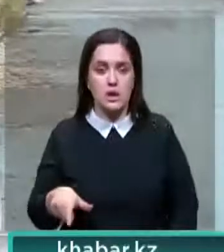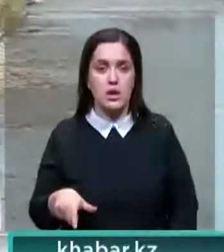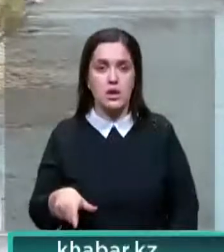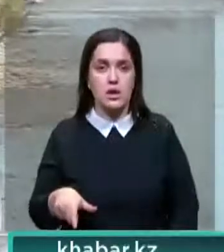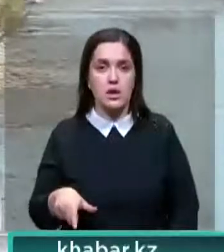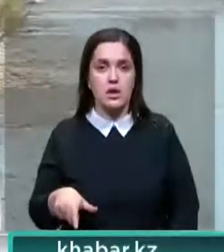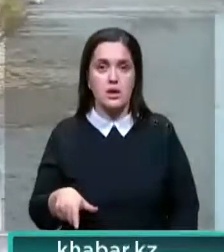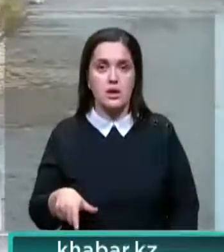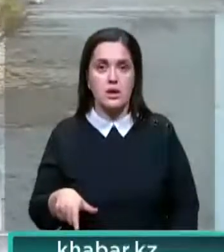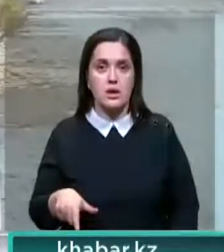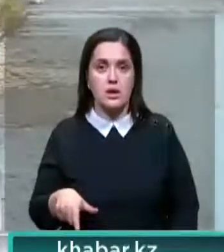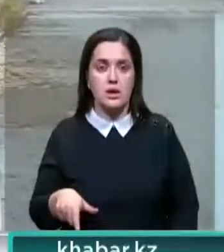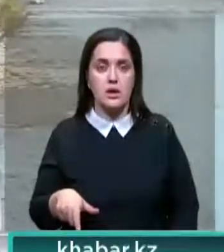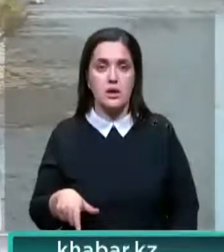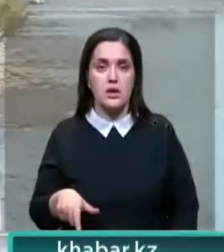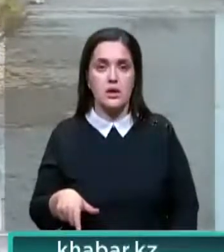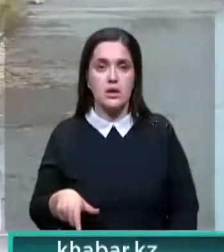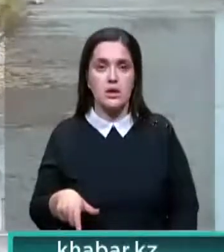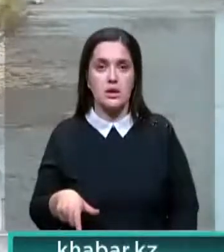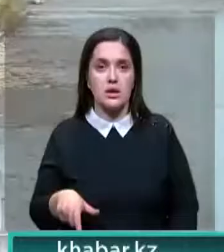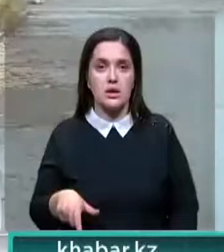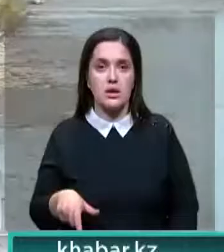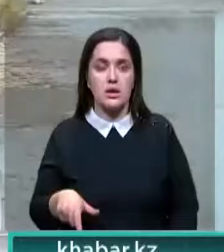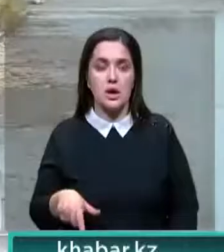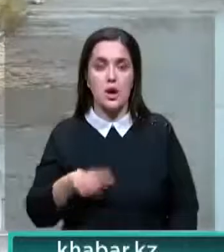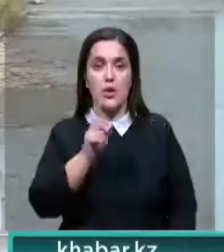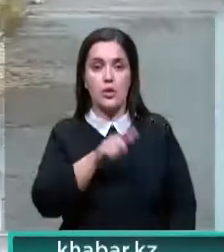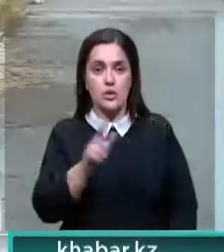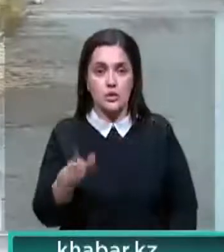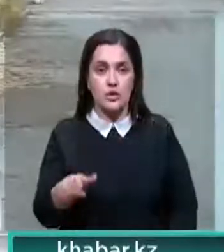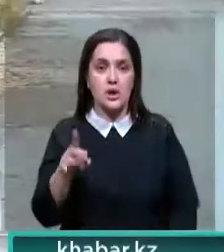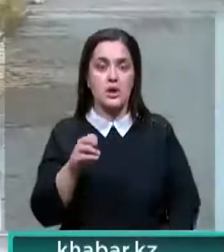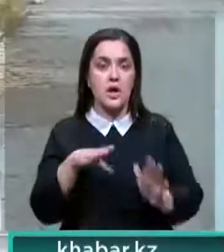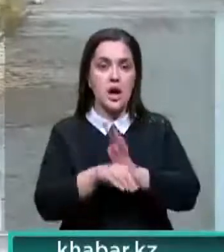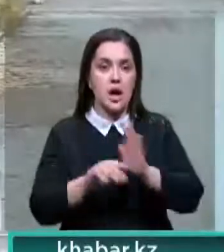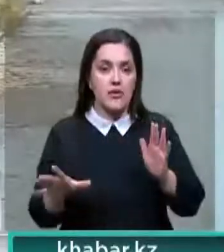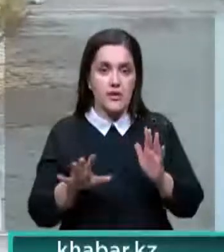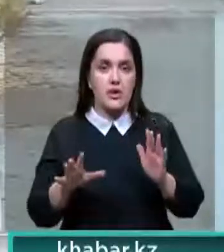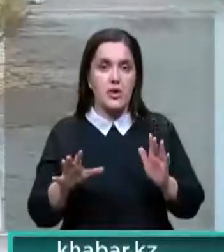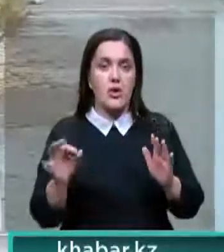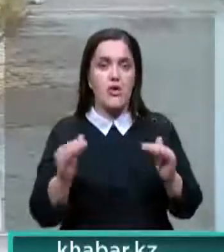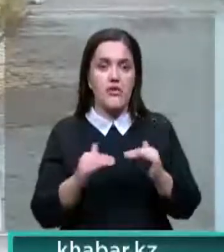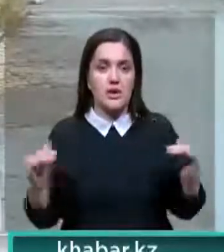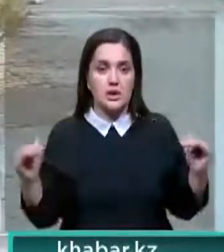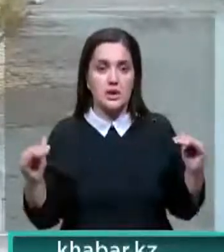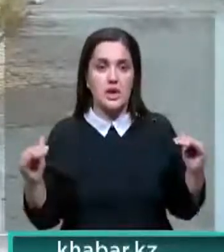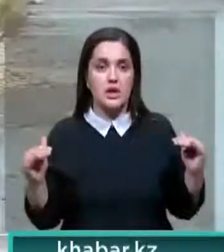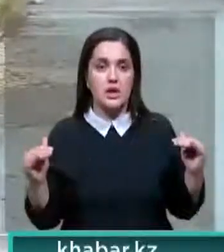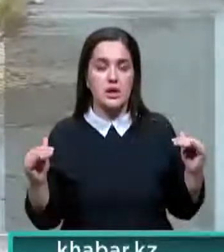заведений. И мы так понимаем, что это люди, которые, естественно, они не охвачены официальными каналами